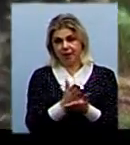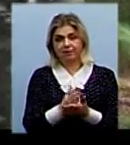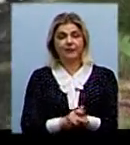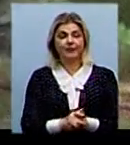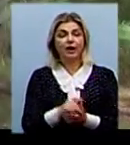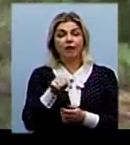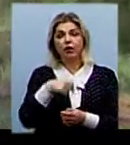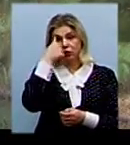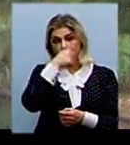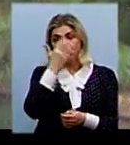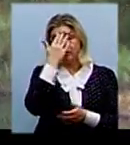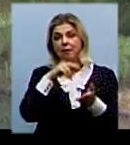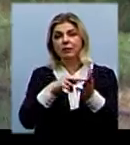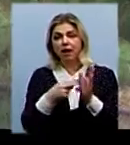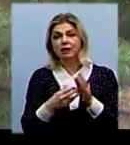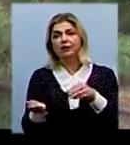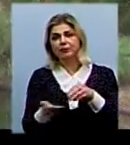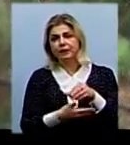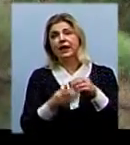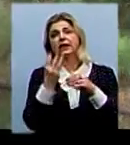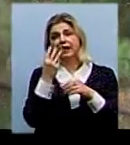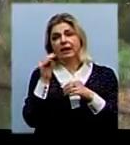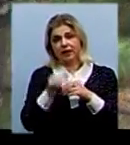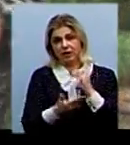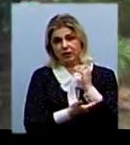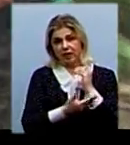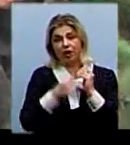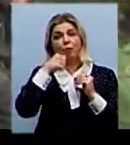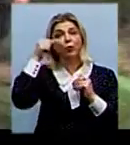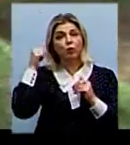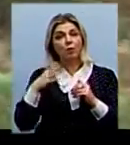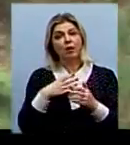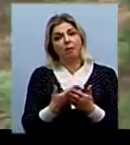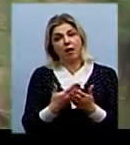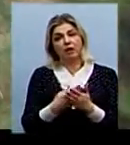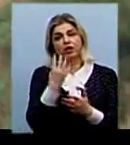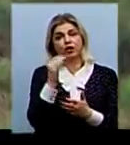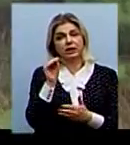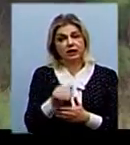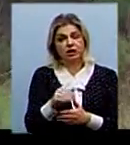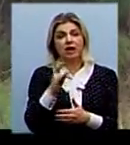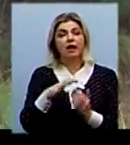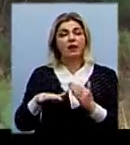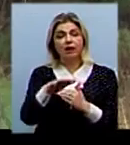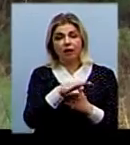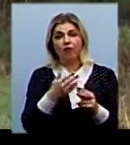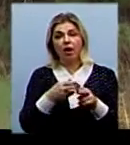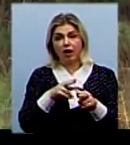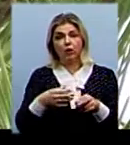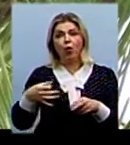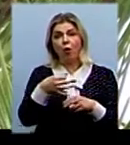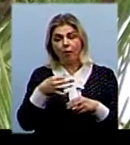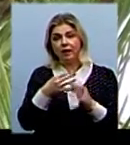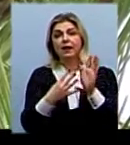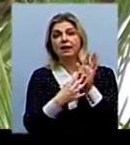лісництві планують зрізати до трьох тисяч дерев. В минулому році спилили майже чотири тисячі. На території Миколаївської області – дев'ять